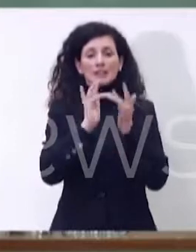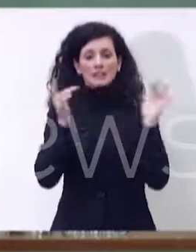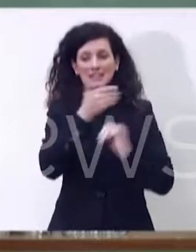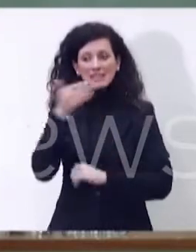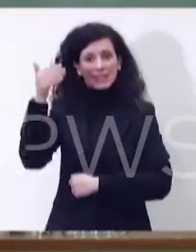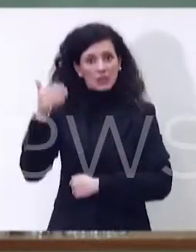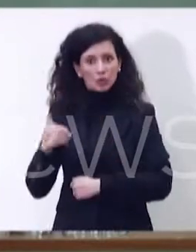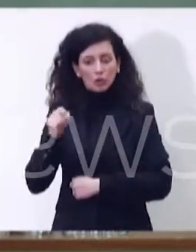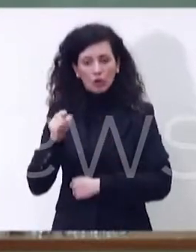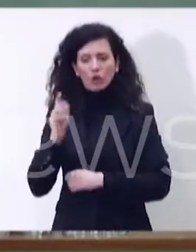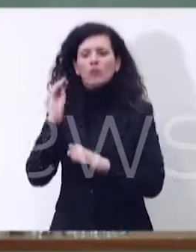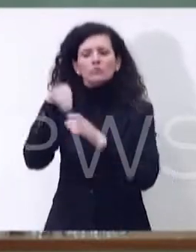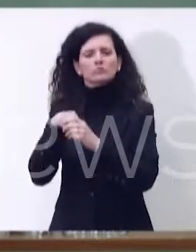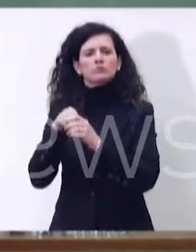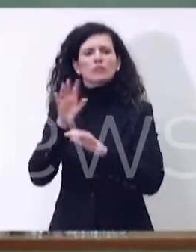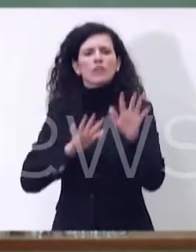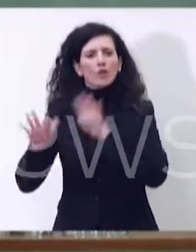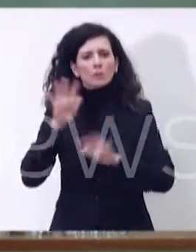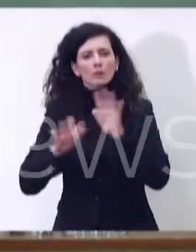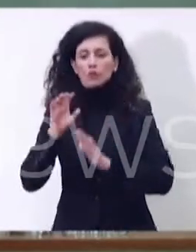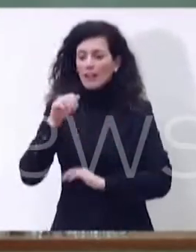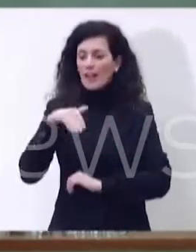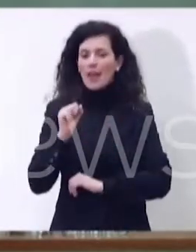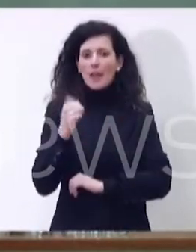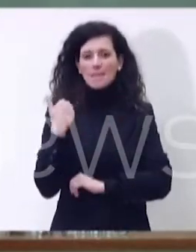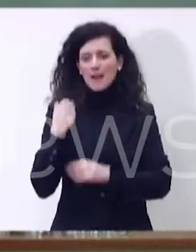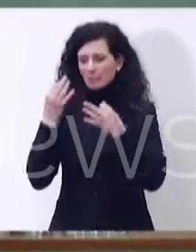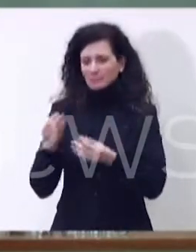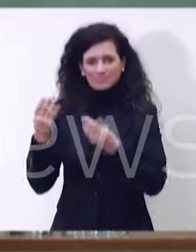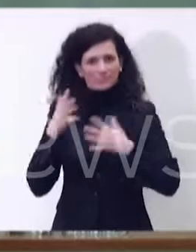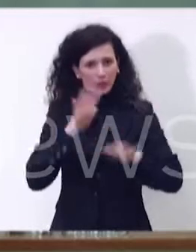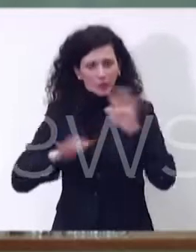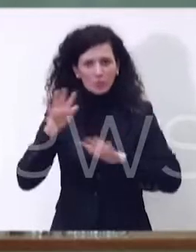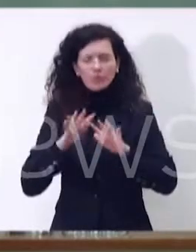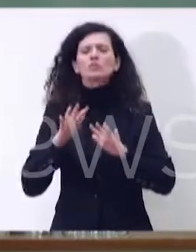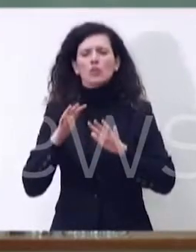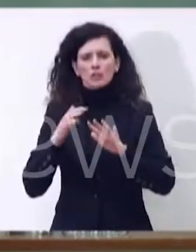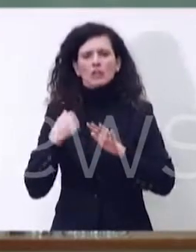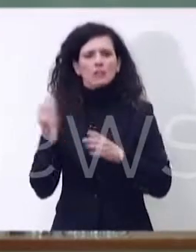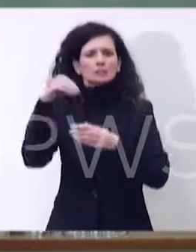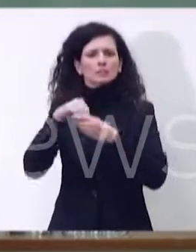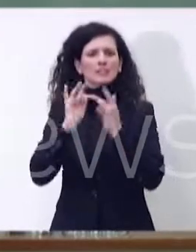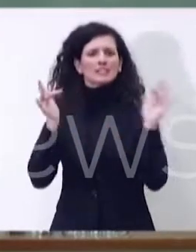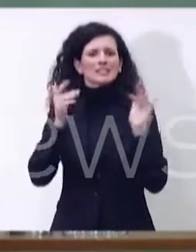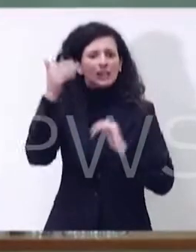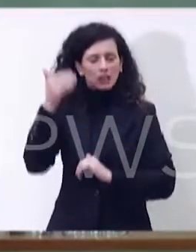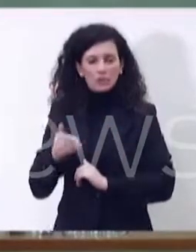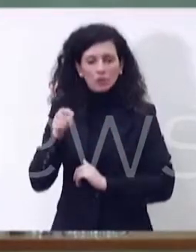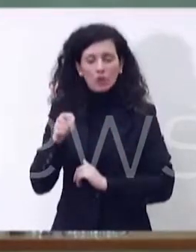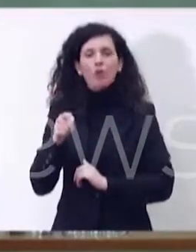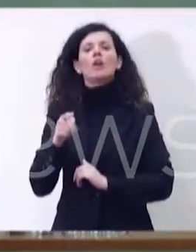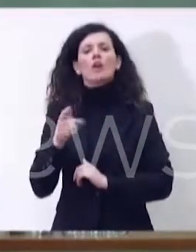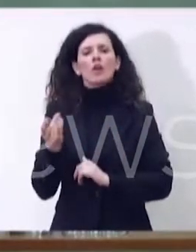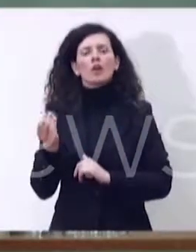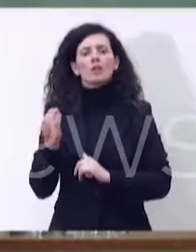EMA ha finora messo a disposizione e ulteriore materiale e documenti che verranno prodotti